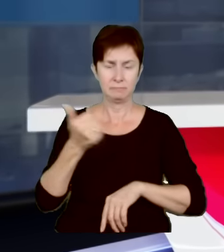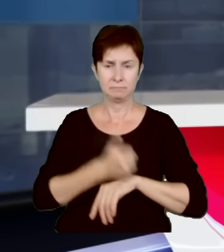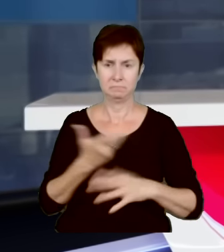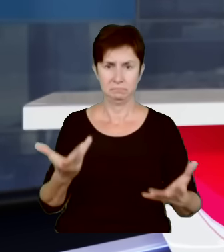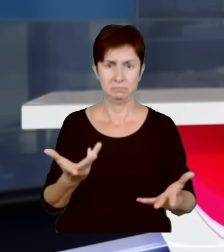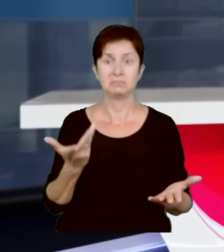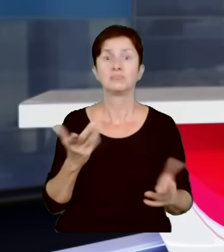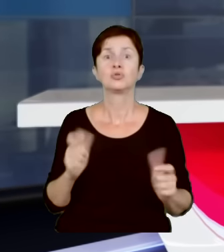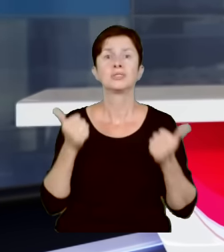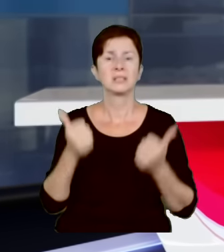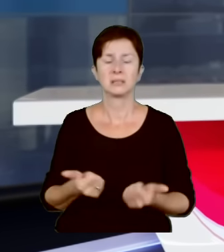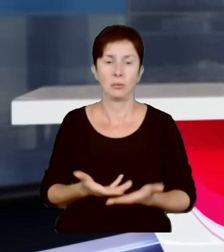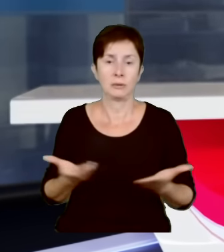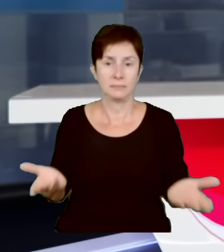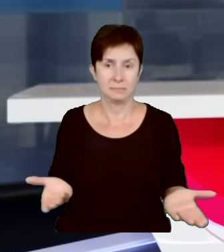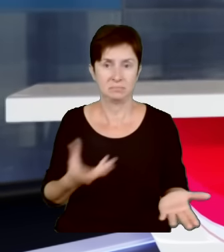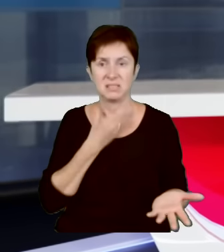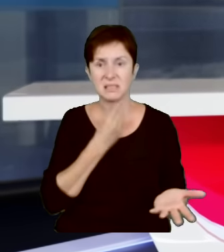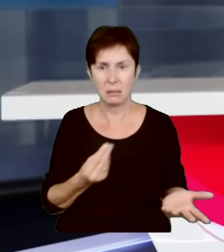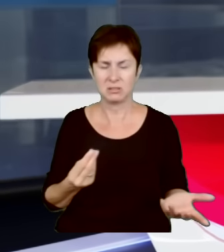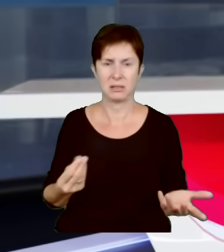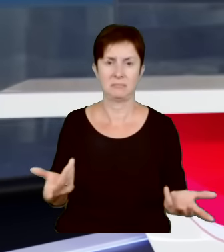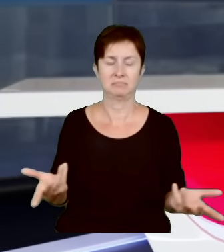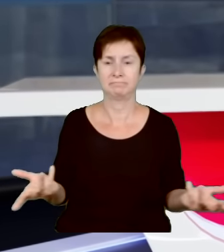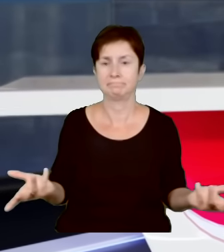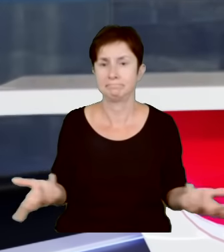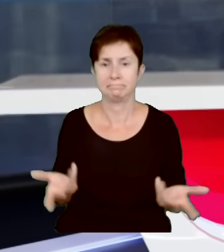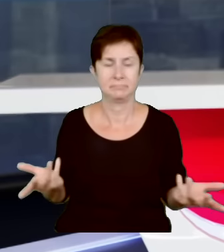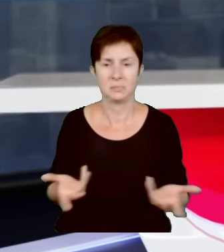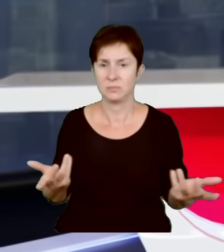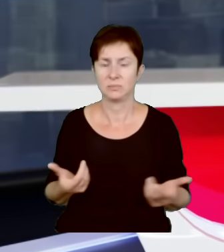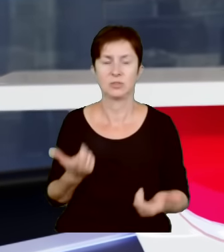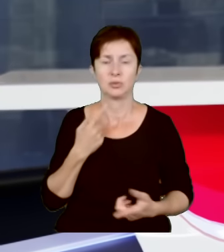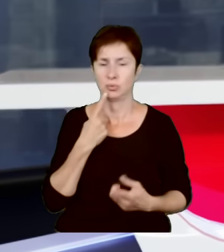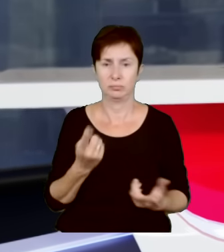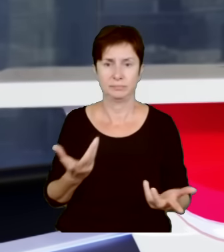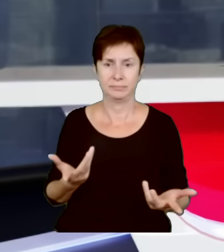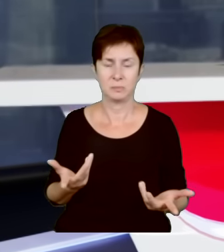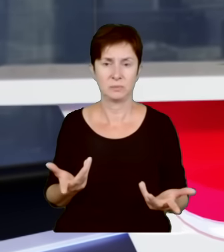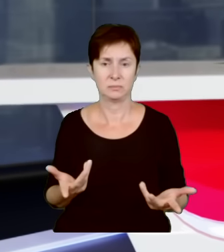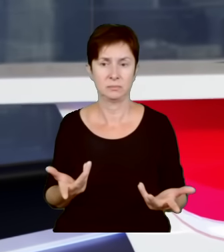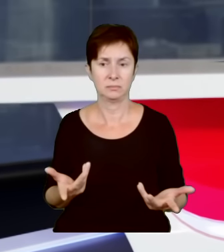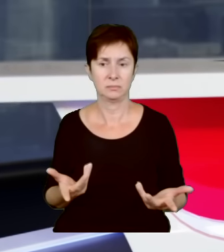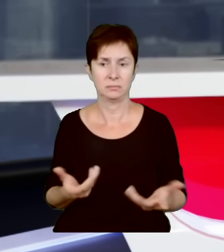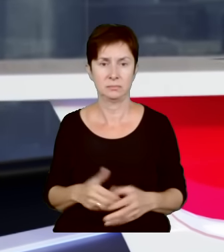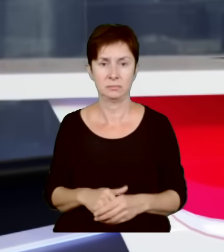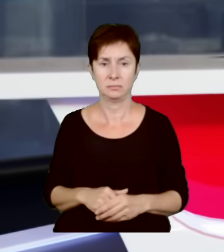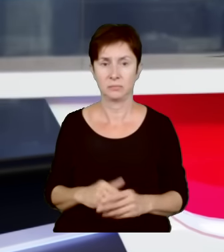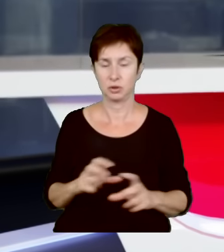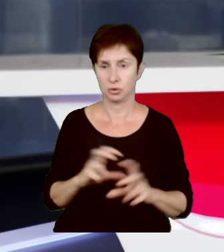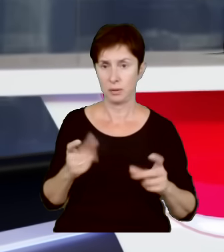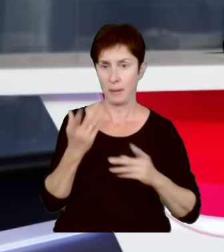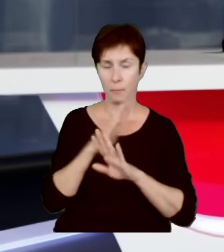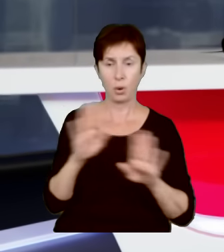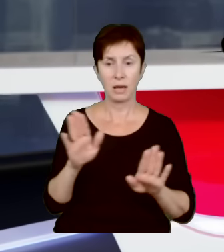wszystkim chodzi? No, o zemstę, rewanż. Chodzi o to, żeby pokazać, że